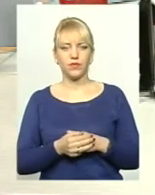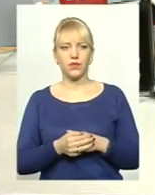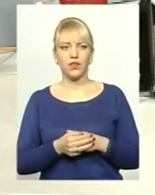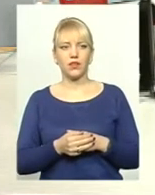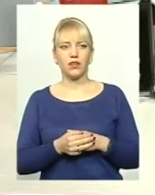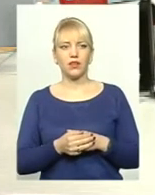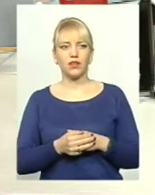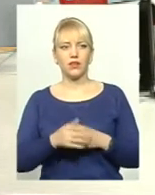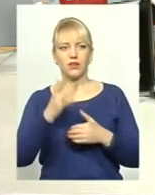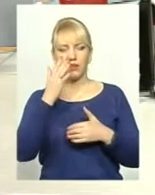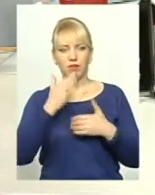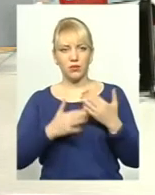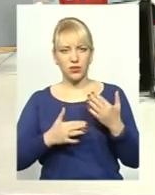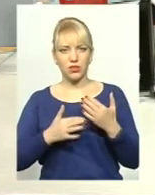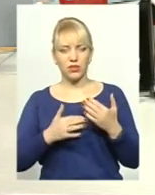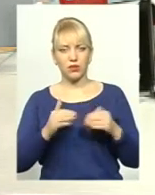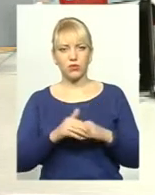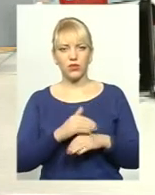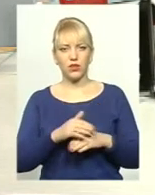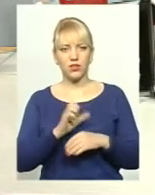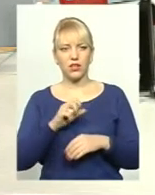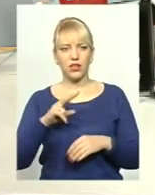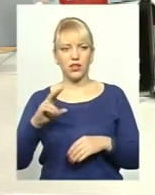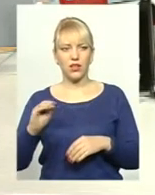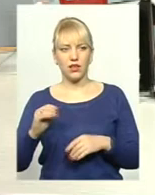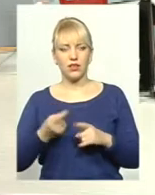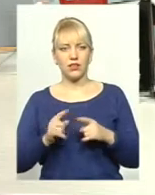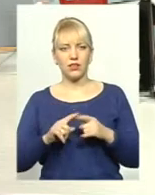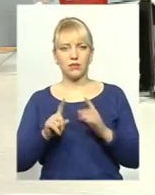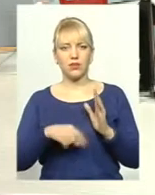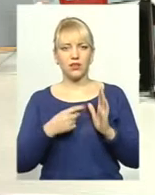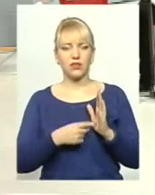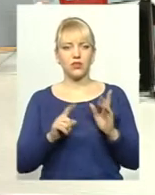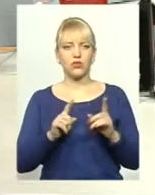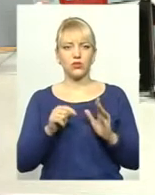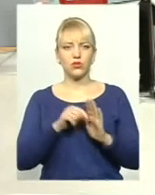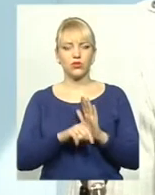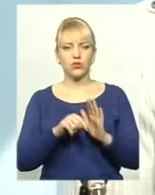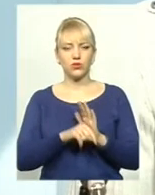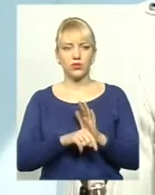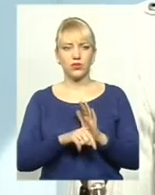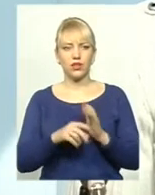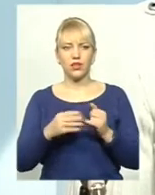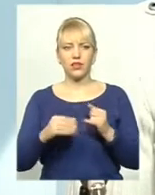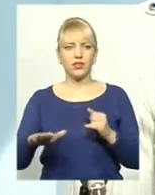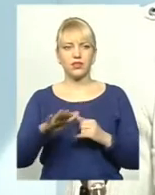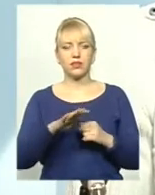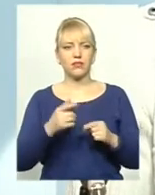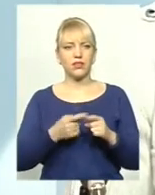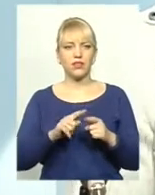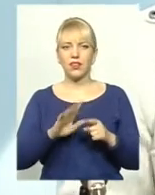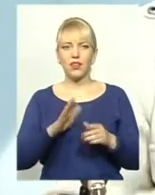Вибачте, будь ласка, але ж питання, яке стосується землі, зовсім не